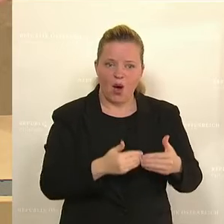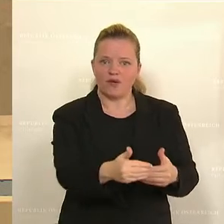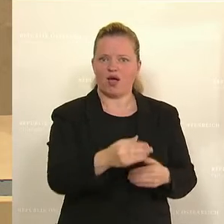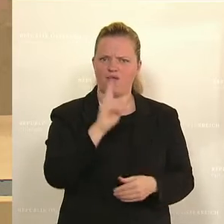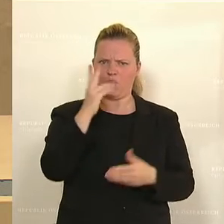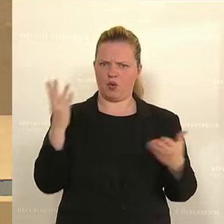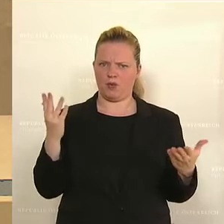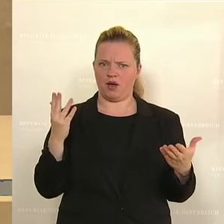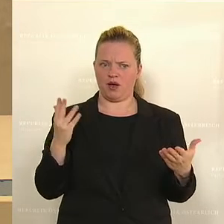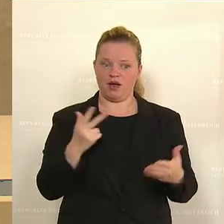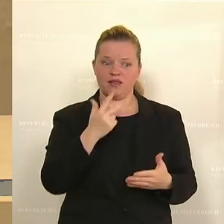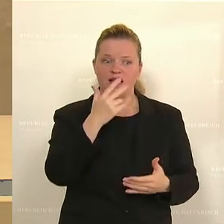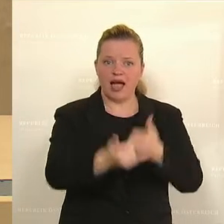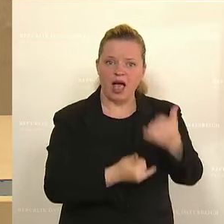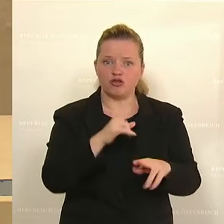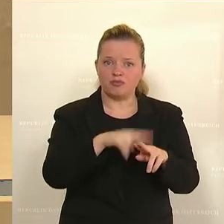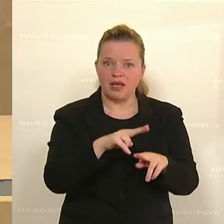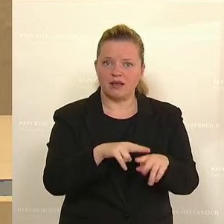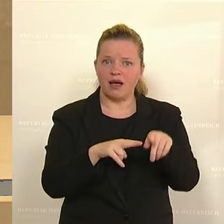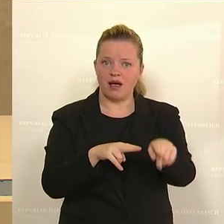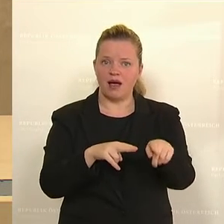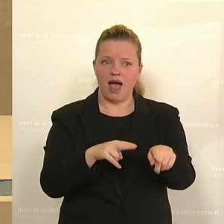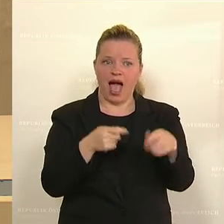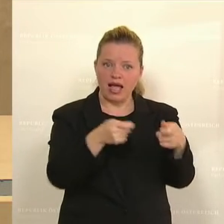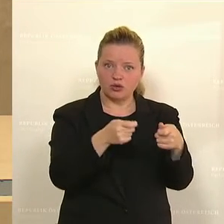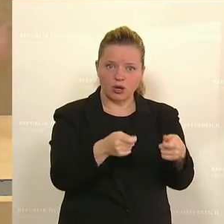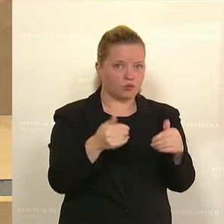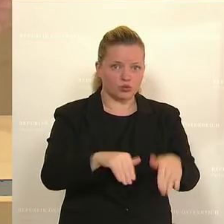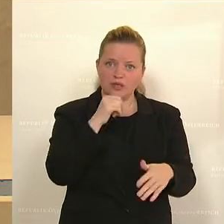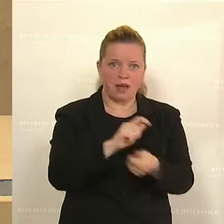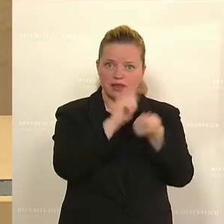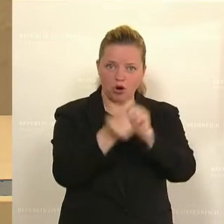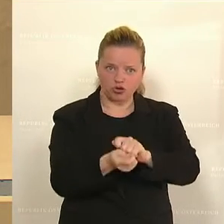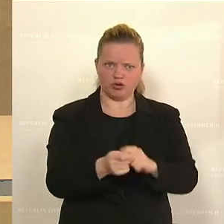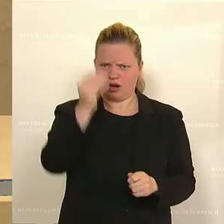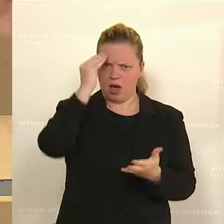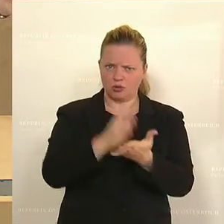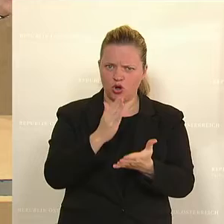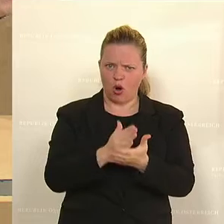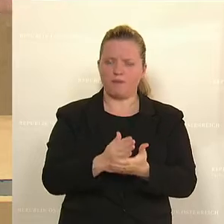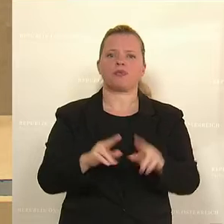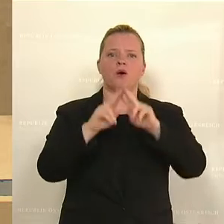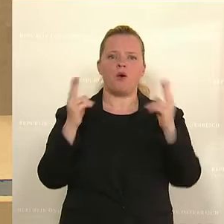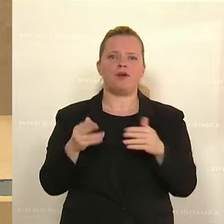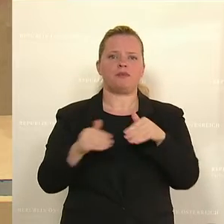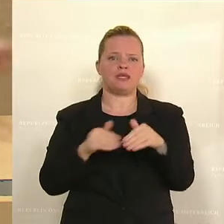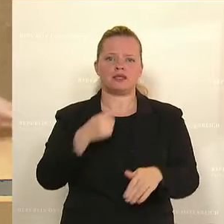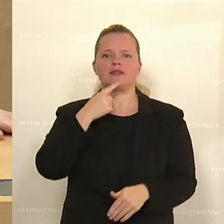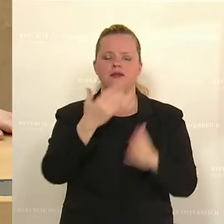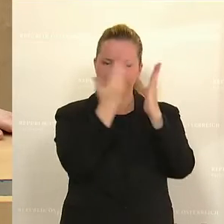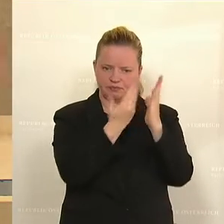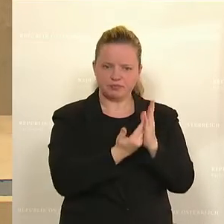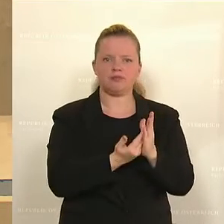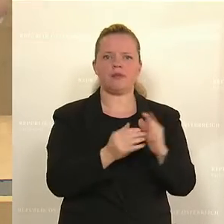Werden dann in drei Jahren keine Heizungen mehr getauscht werden müssen? Ich glaube schon, die Umweltministerin argumentiert bei der Industrie, da braucht es eine